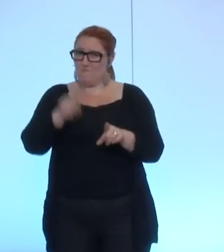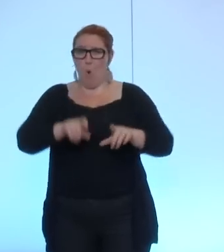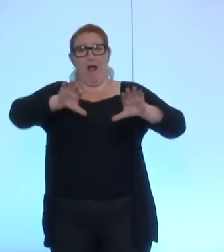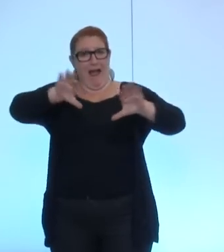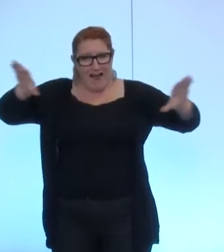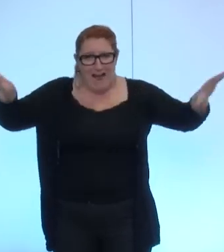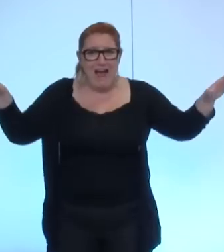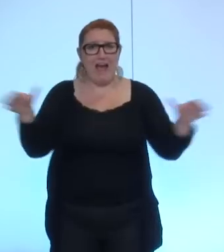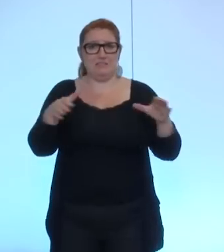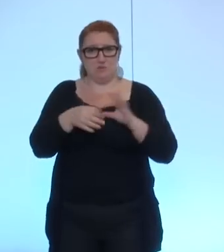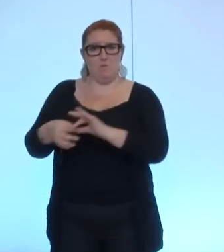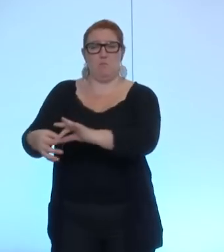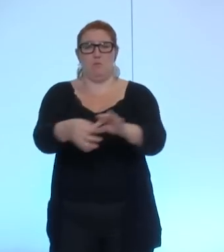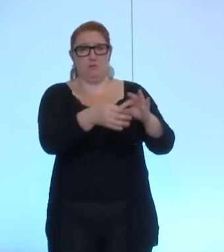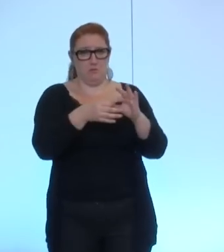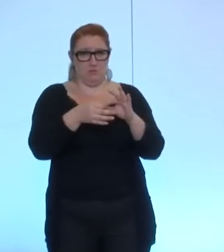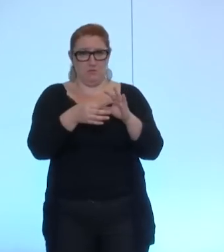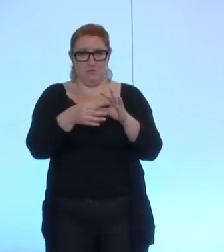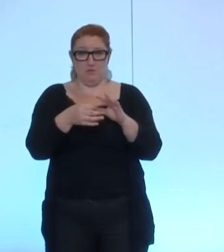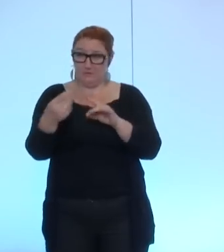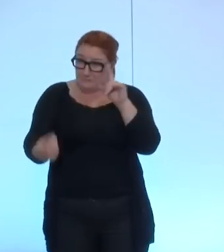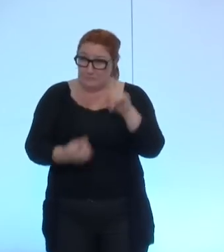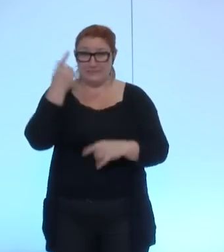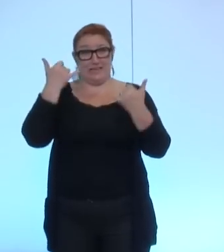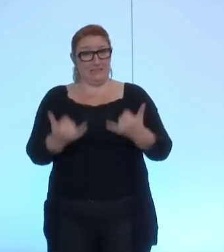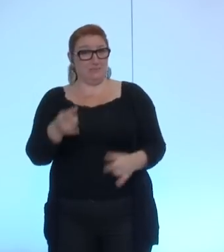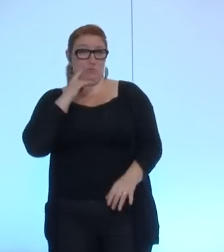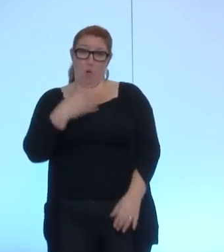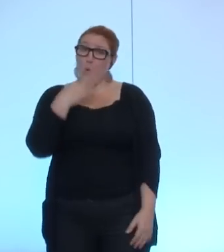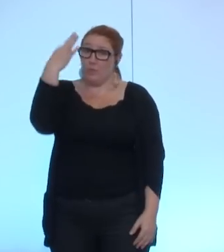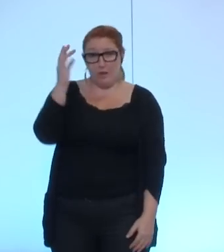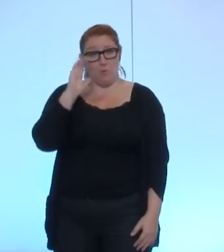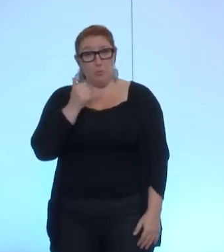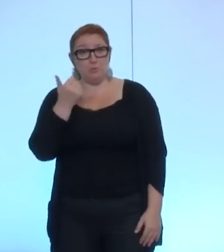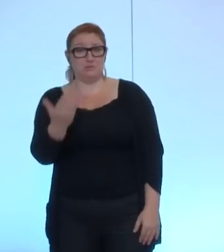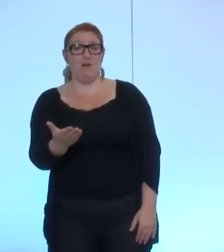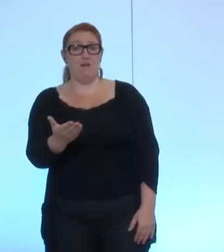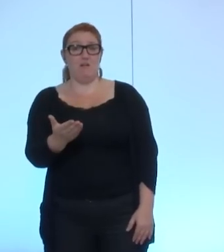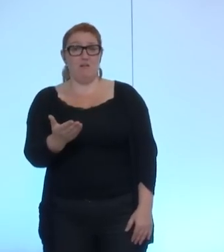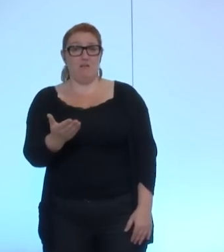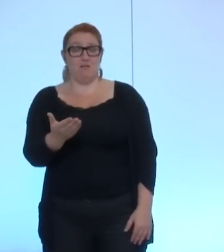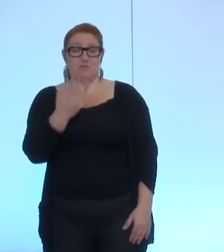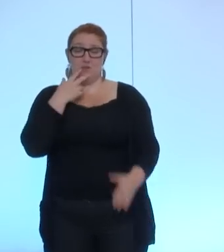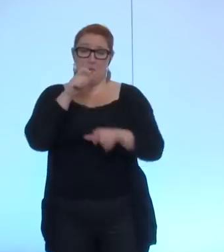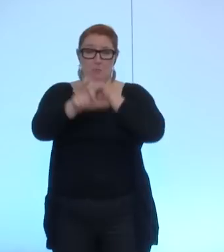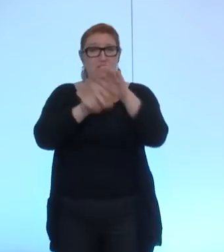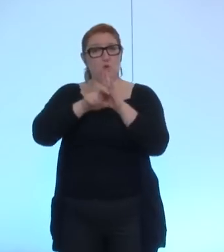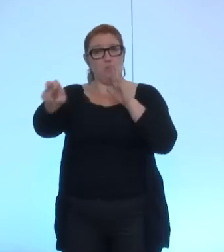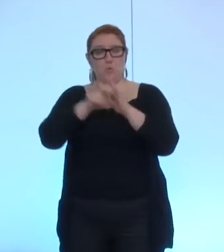parce que c'est notre mandat surtout ici tous les grenoblois plutôt qu'à les diviser